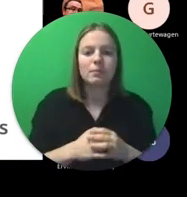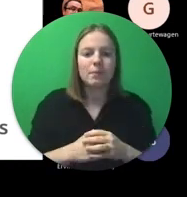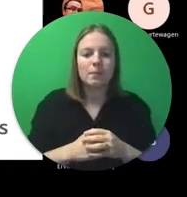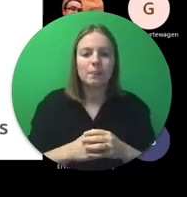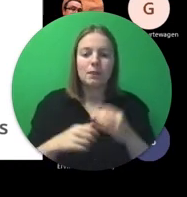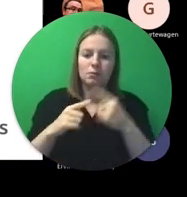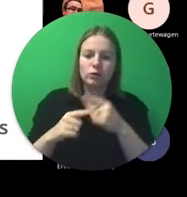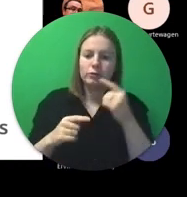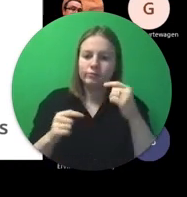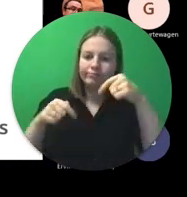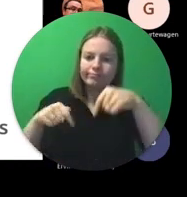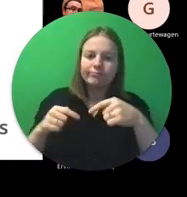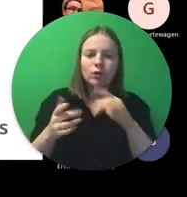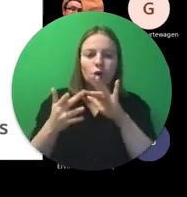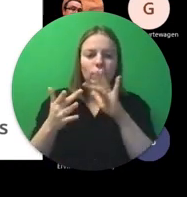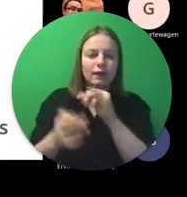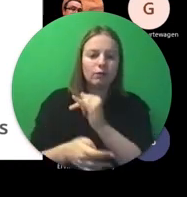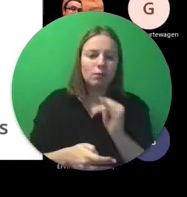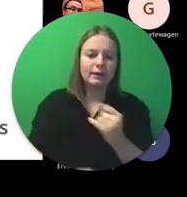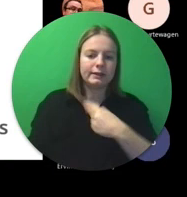eens onze contactgegevens.